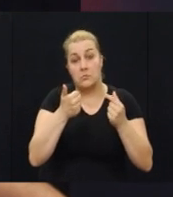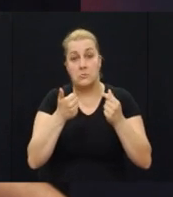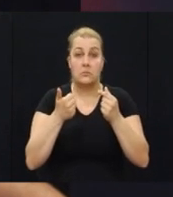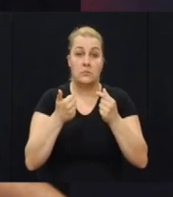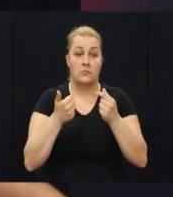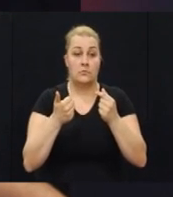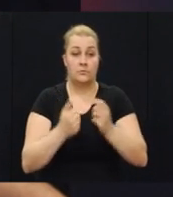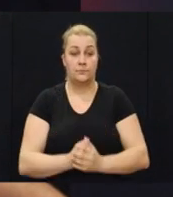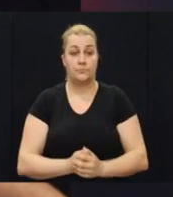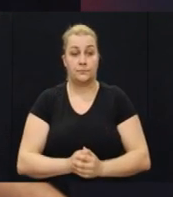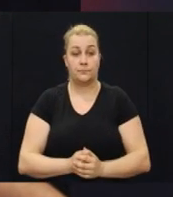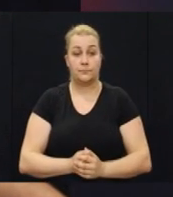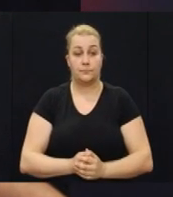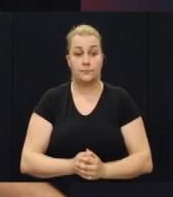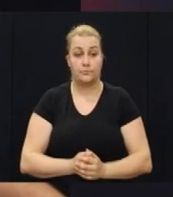jedna